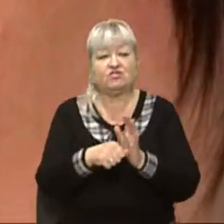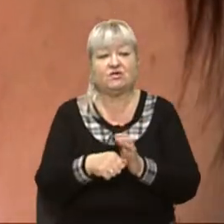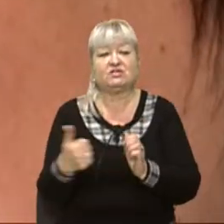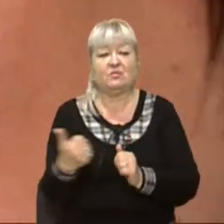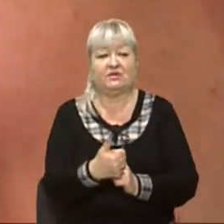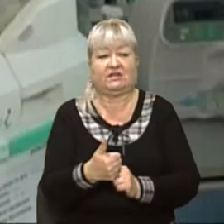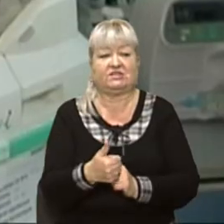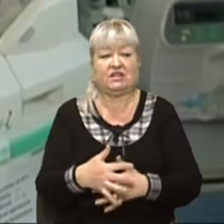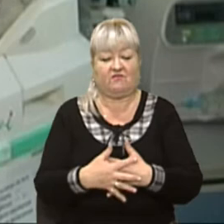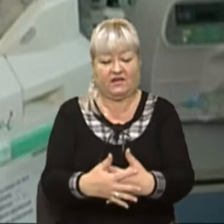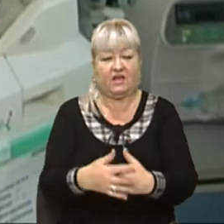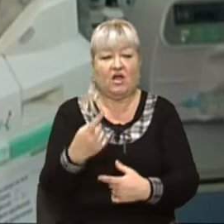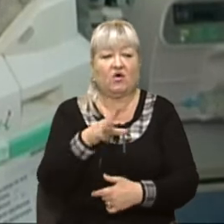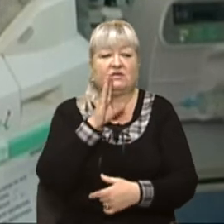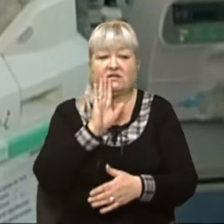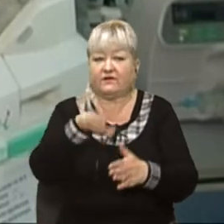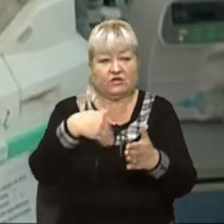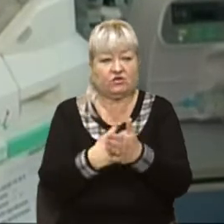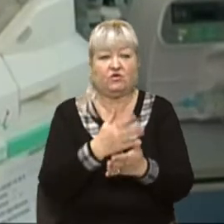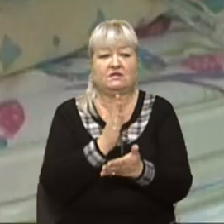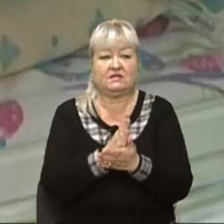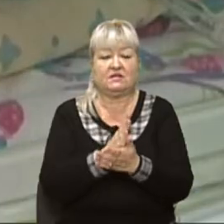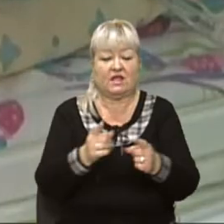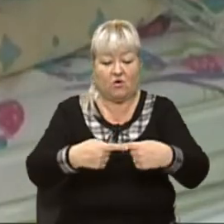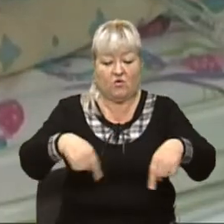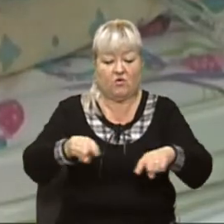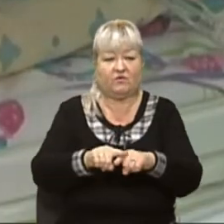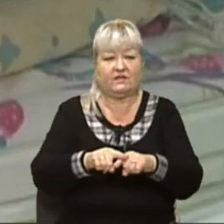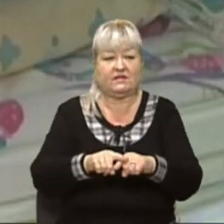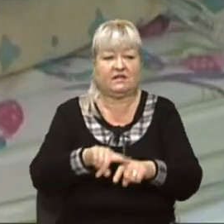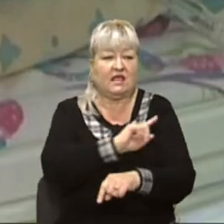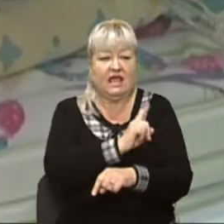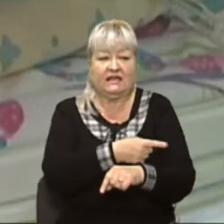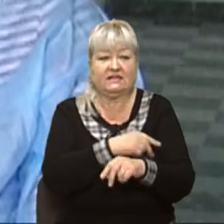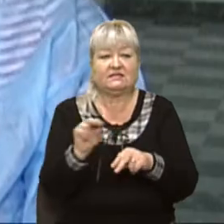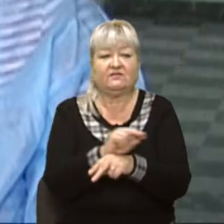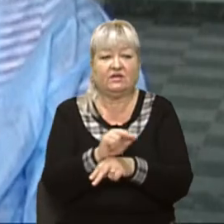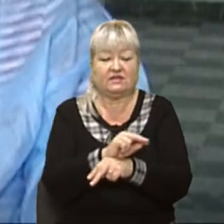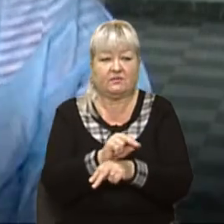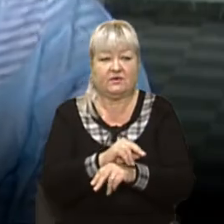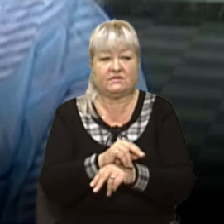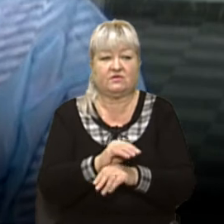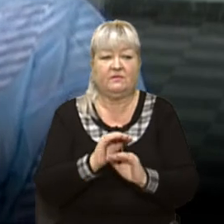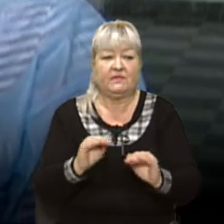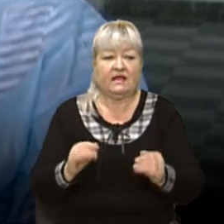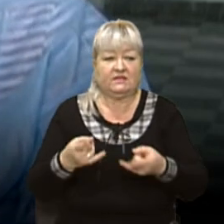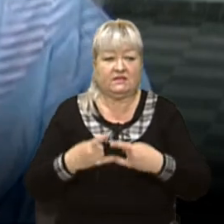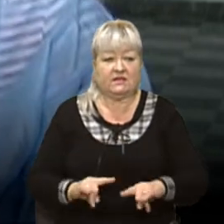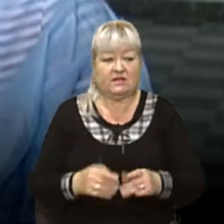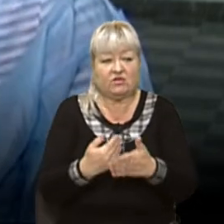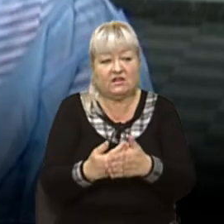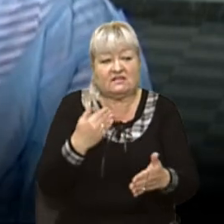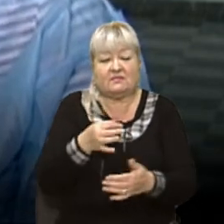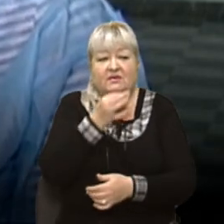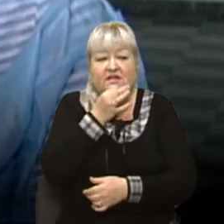вагітності. Одна з дівчаток досі перебуває у відділенні інтенсивної терапії. Діти народилися перечасно на 36-му тижні